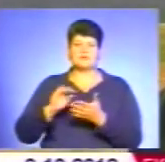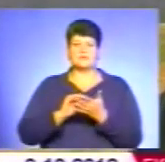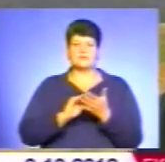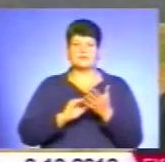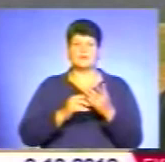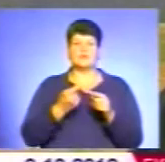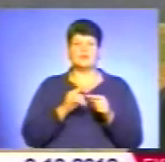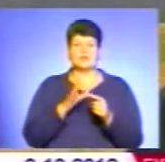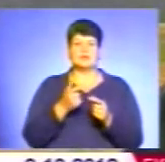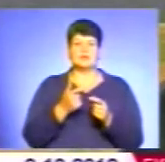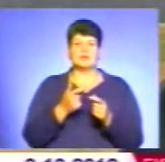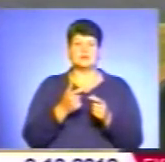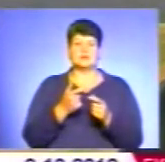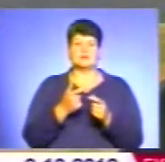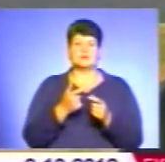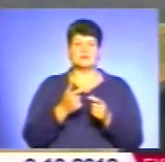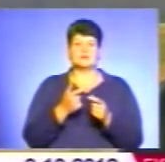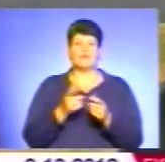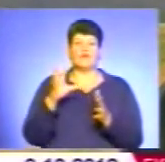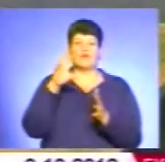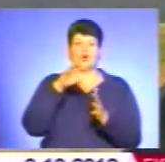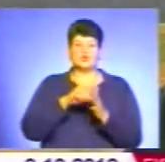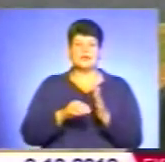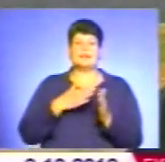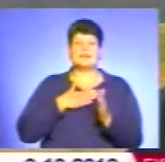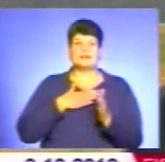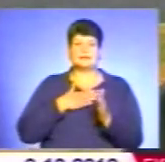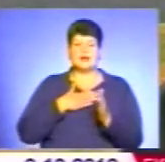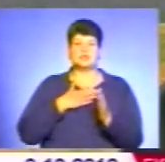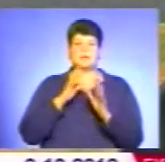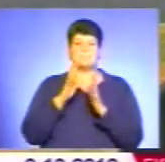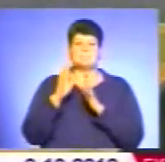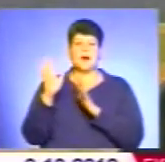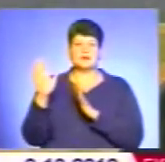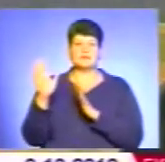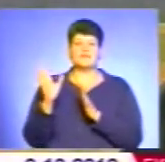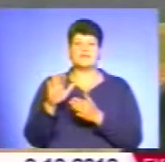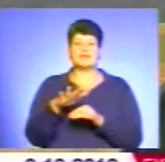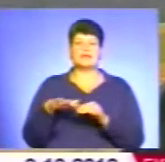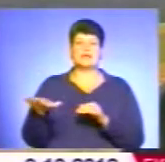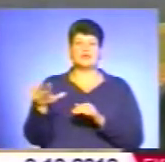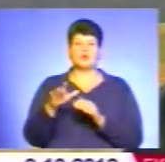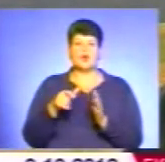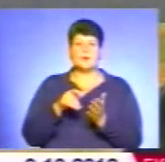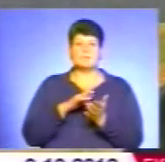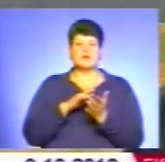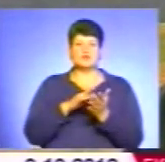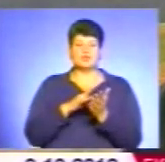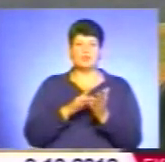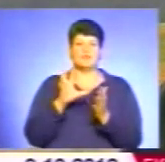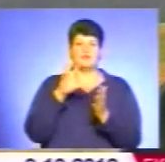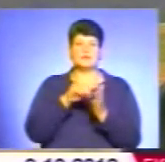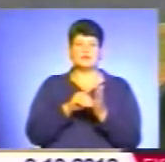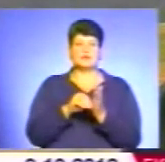відвідуванню, вони включили наш парк в територію маршрут по відвідуванню